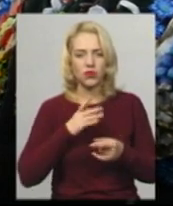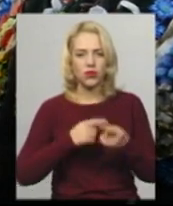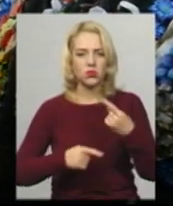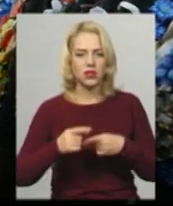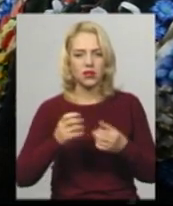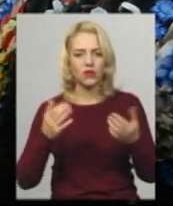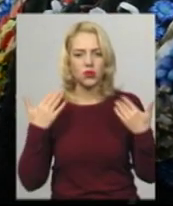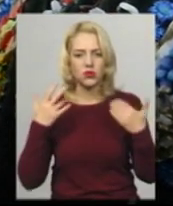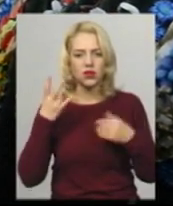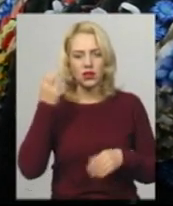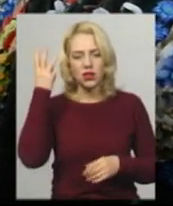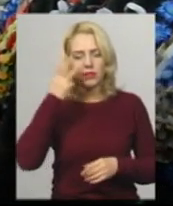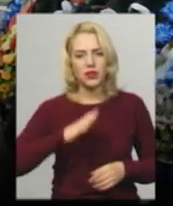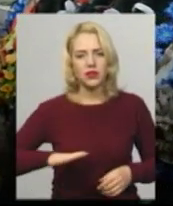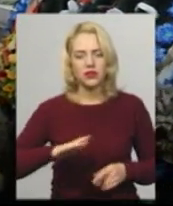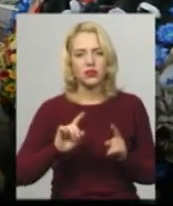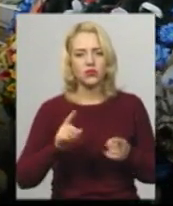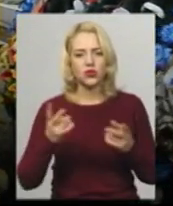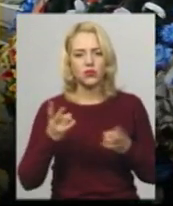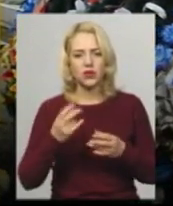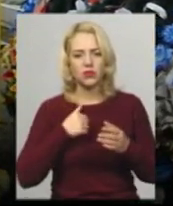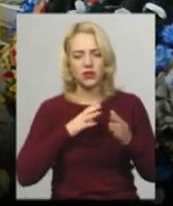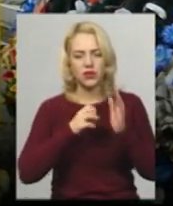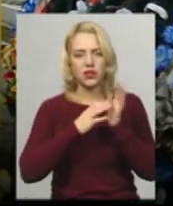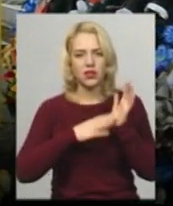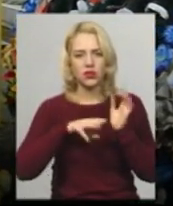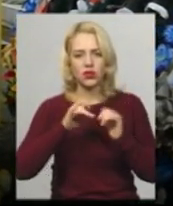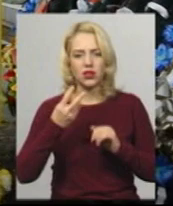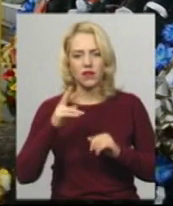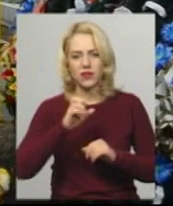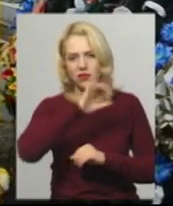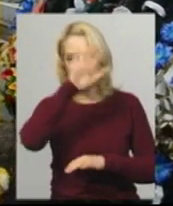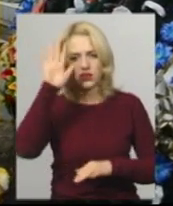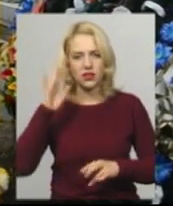сюди на Хмельницький, тому що в мене мало бути 19 травня весілля.